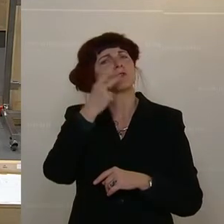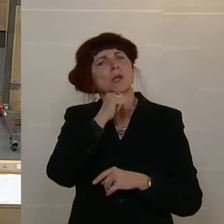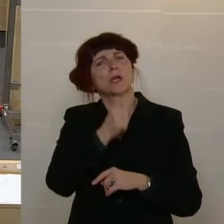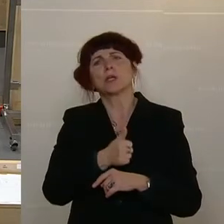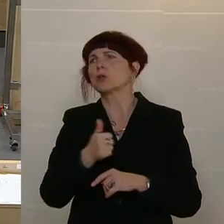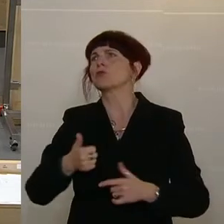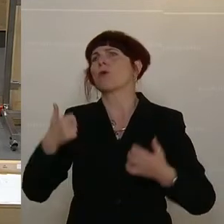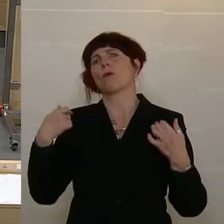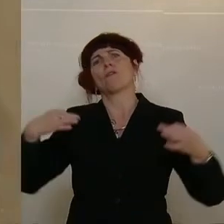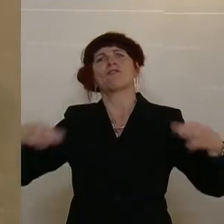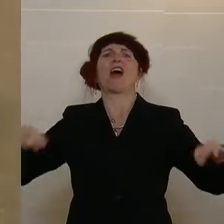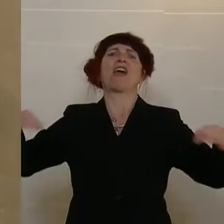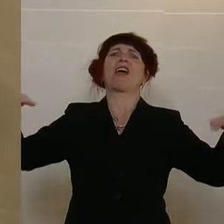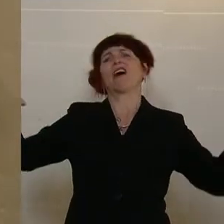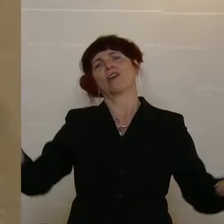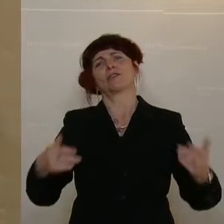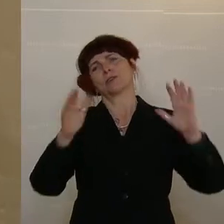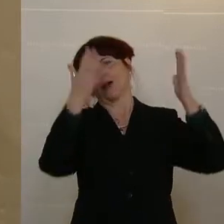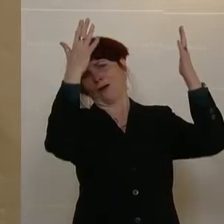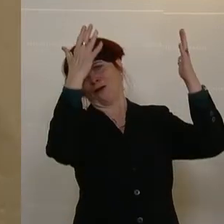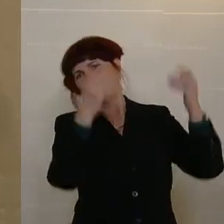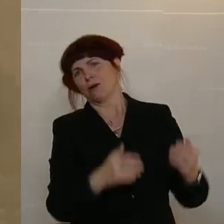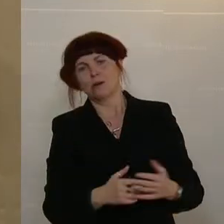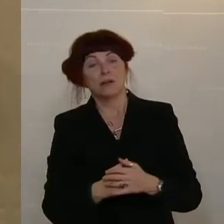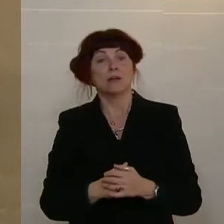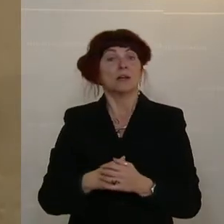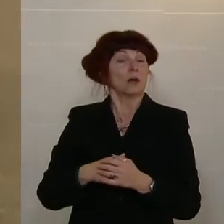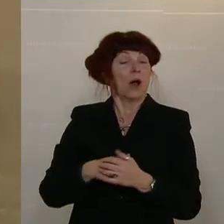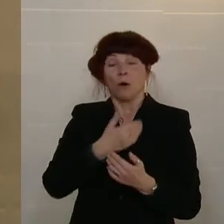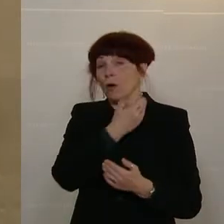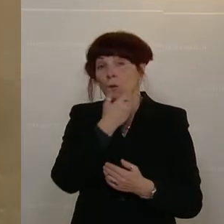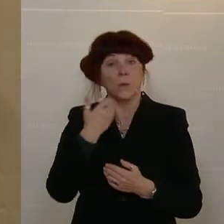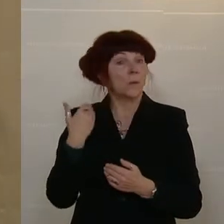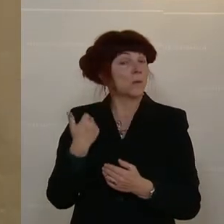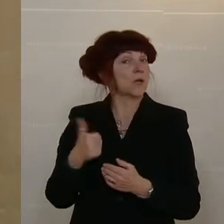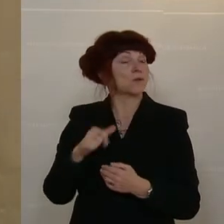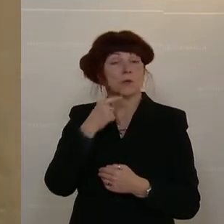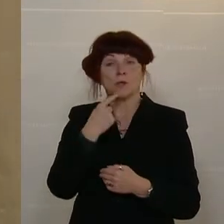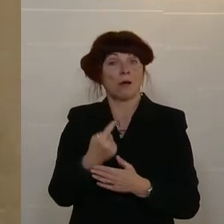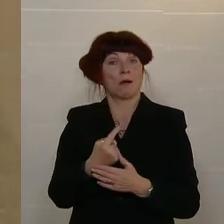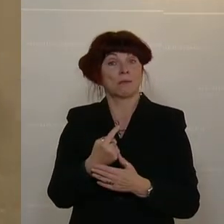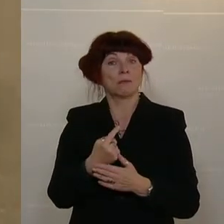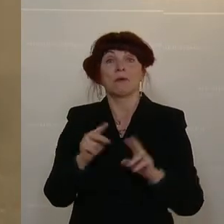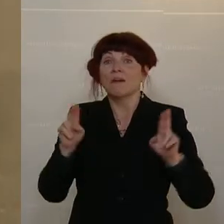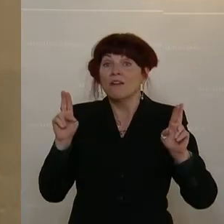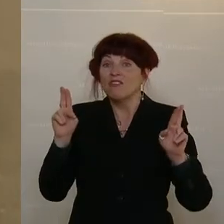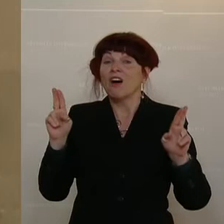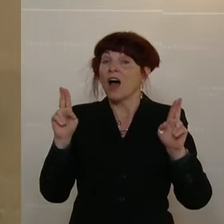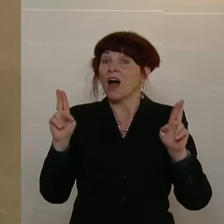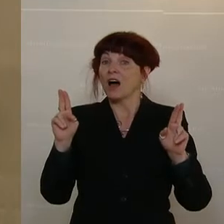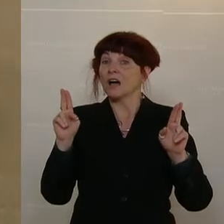abfeiert. Und man verliert gar kein Wort darüber, dass in Wirklichkeit